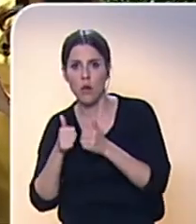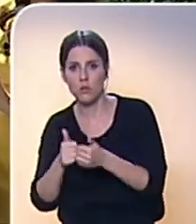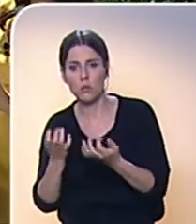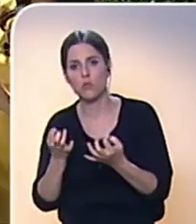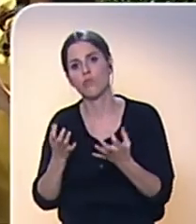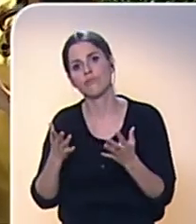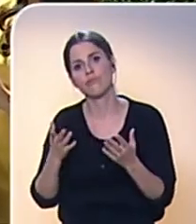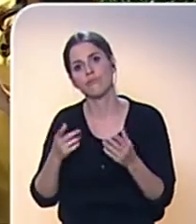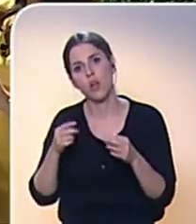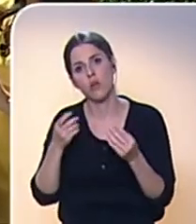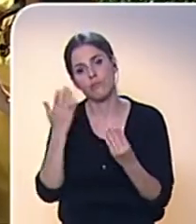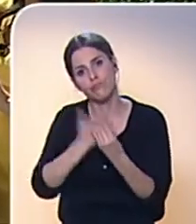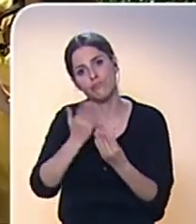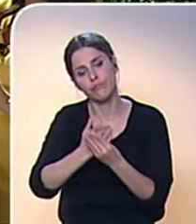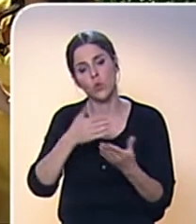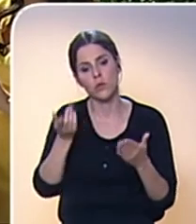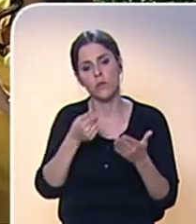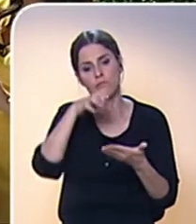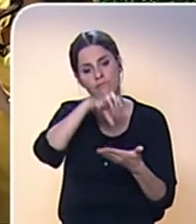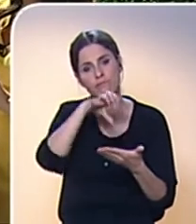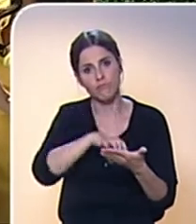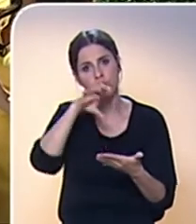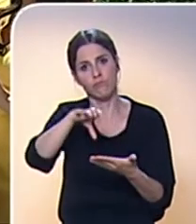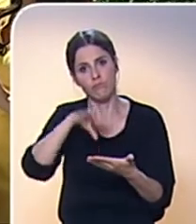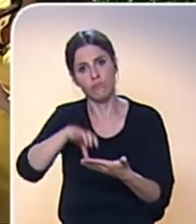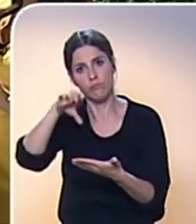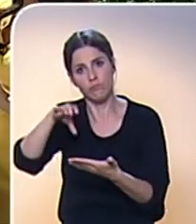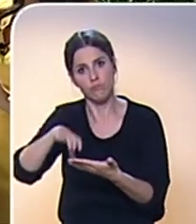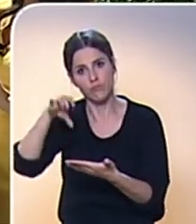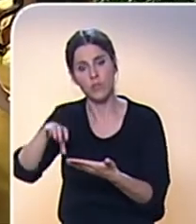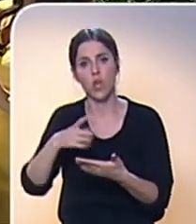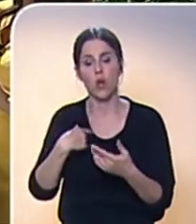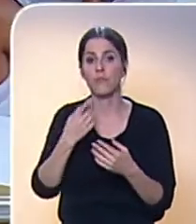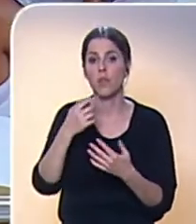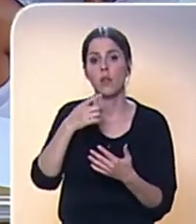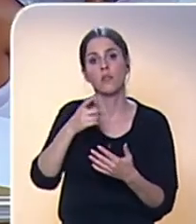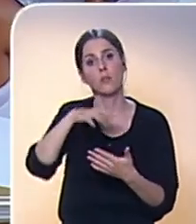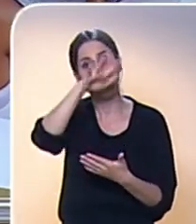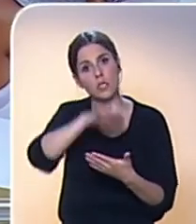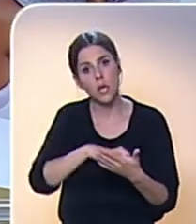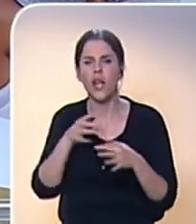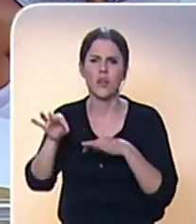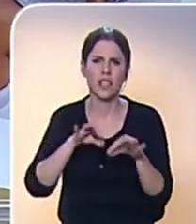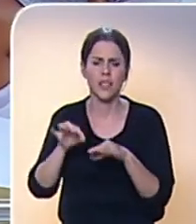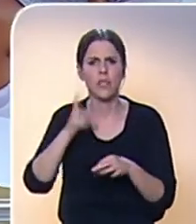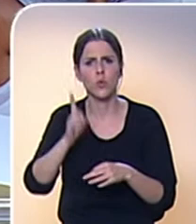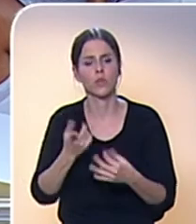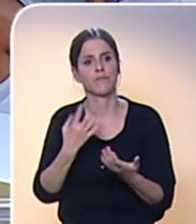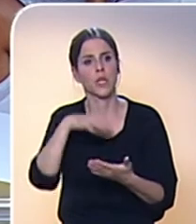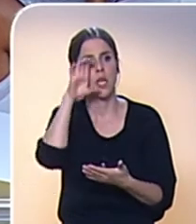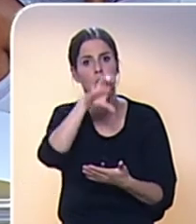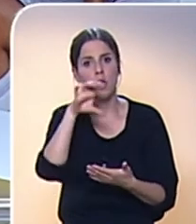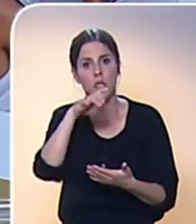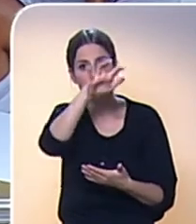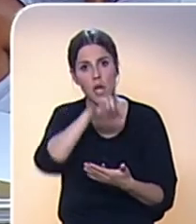fotokniha sestavená. Stačí si vybrat, kolik chcete fotografií na jednu stránku. A ten asistent vám